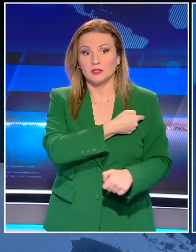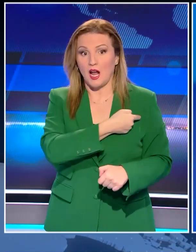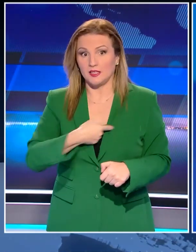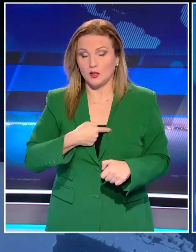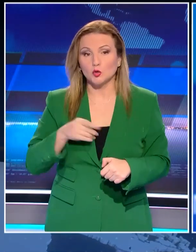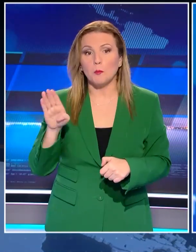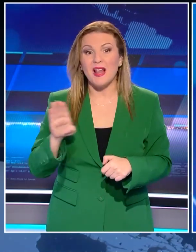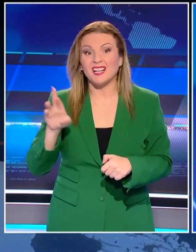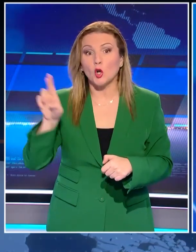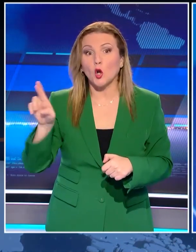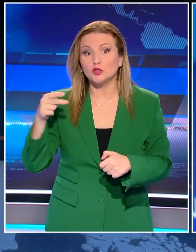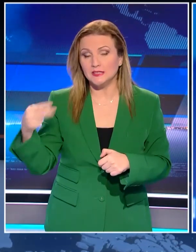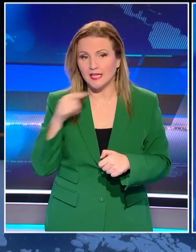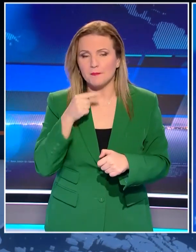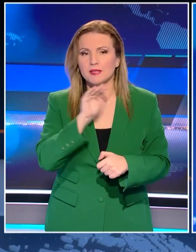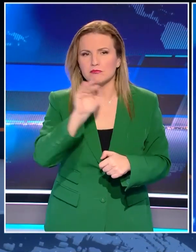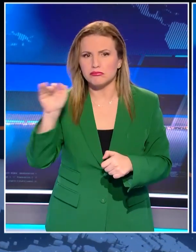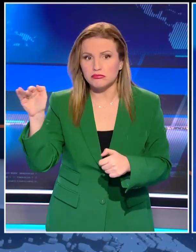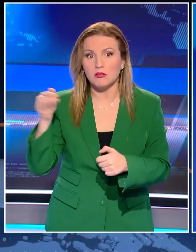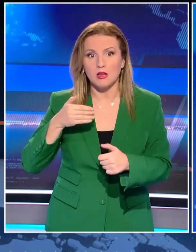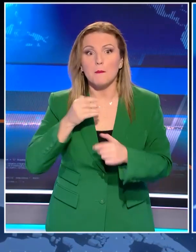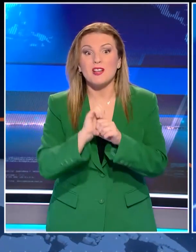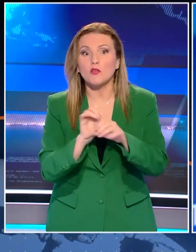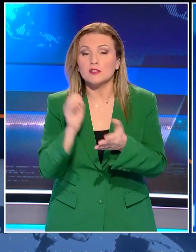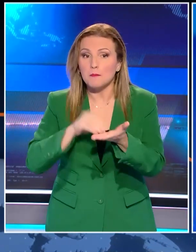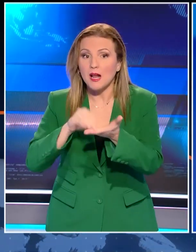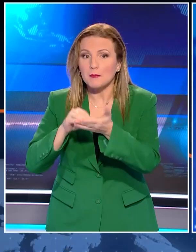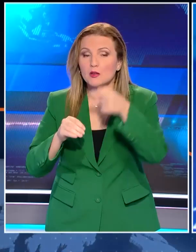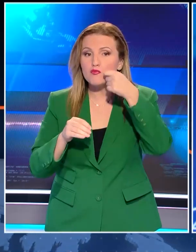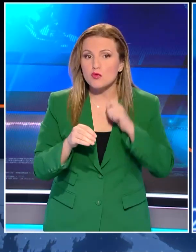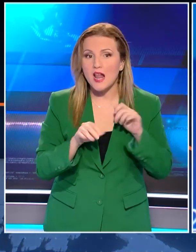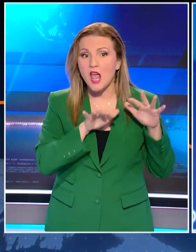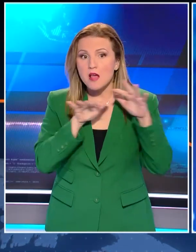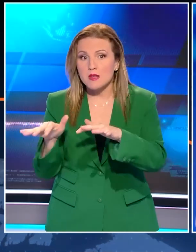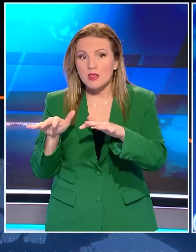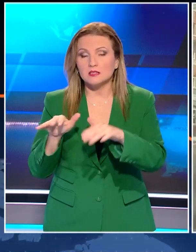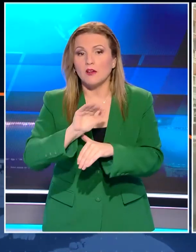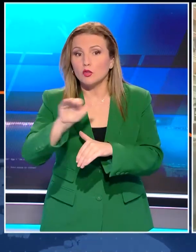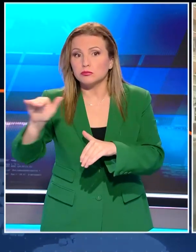περιφέρειας του Μπέλγκοροντ σήμανε συναγερμό, καθώς είχε πληροφορίες για νέες ουκρανικές επιθέσεις.